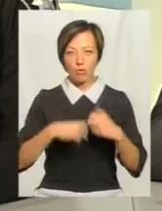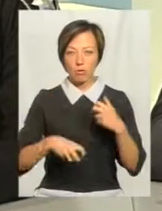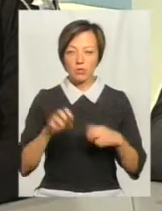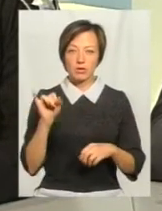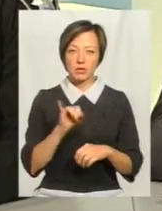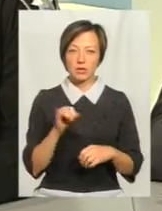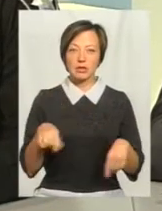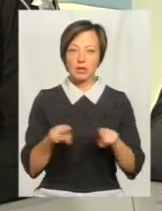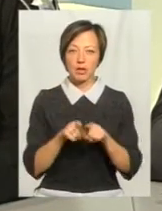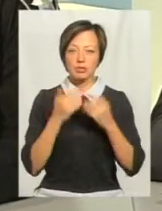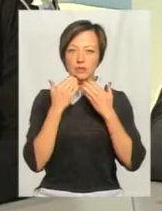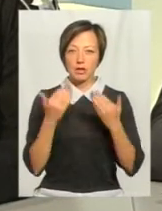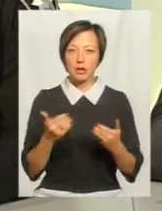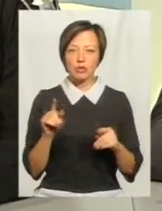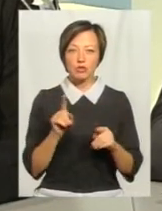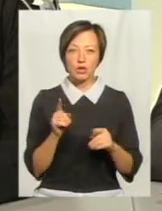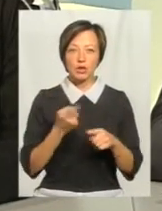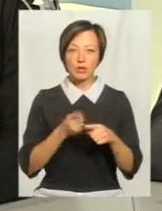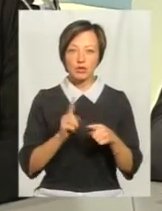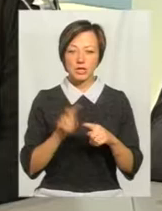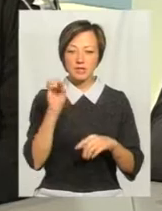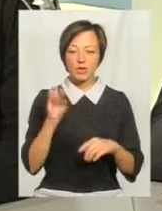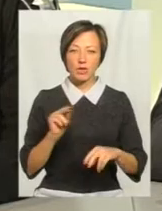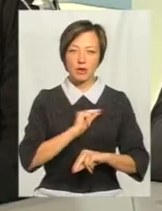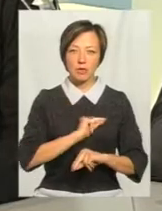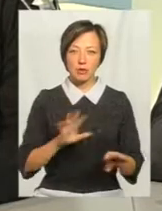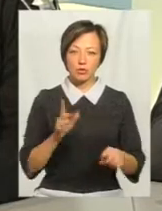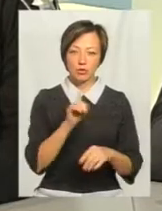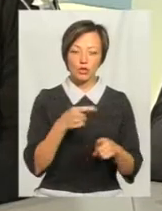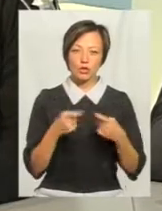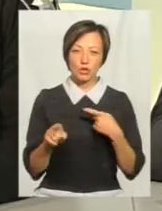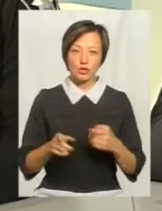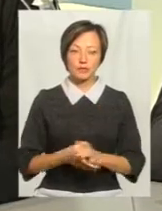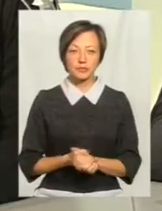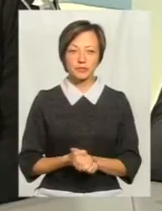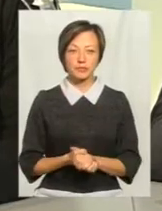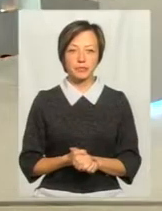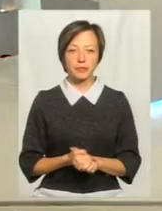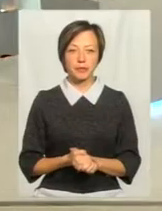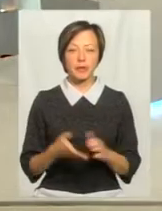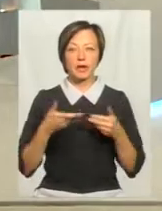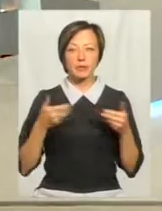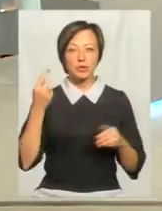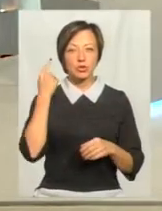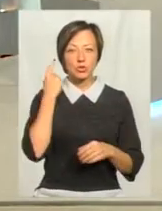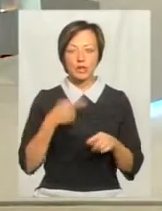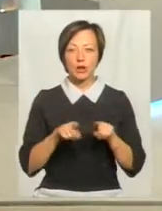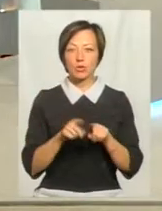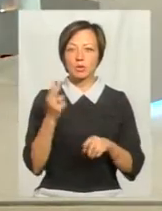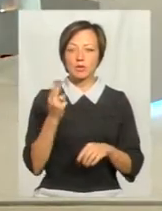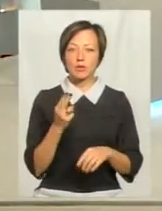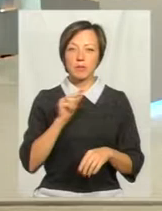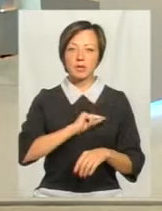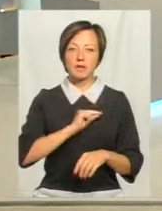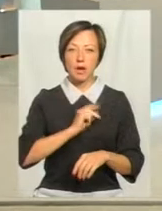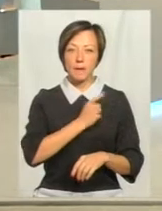І також звертаються, що на даному об'єкті не працює той чи інший світлофор. Але ми чули таку цифру від представника патрульної